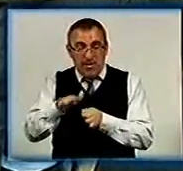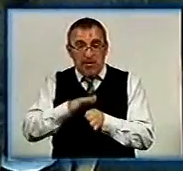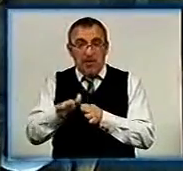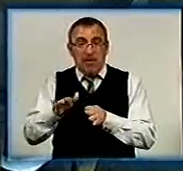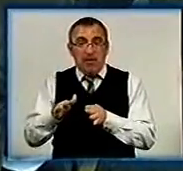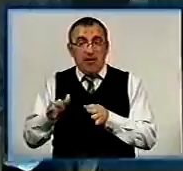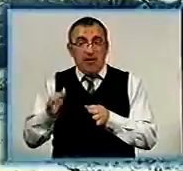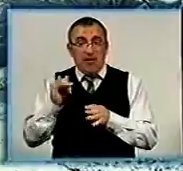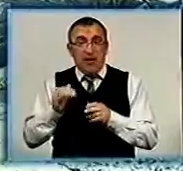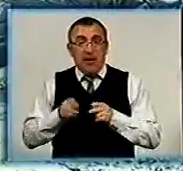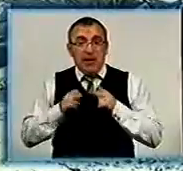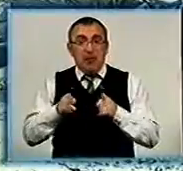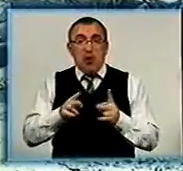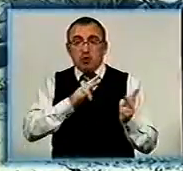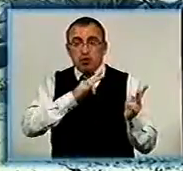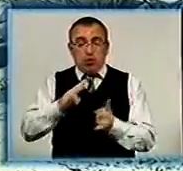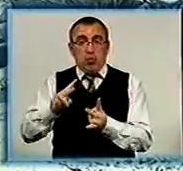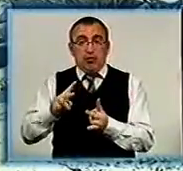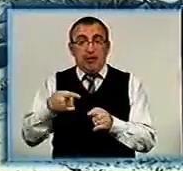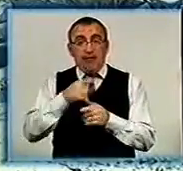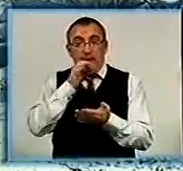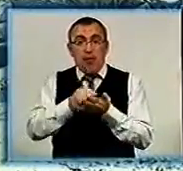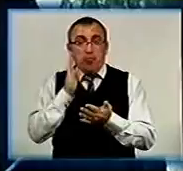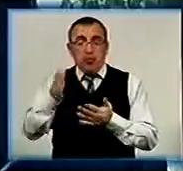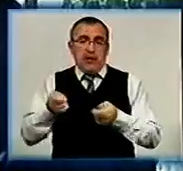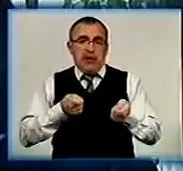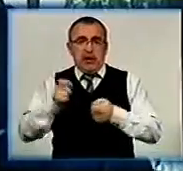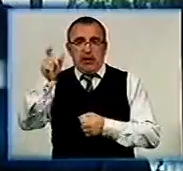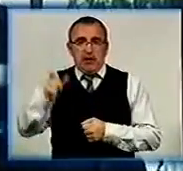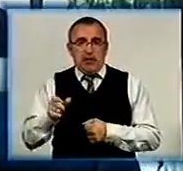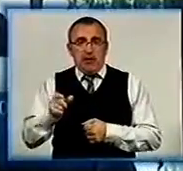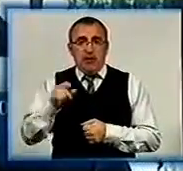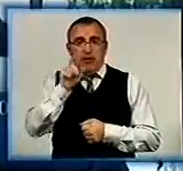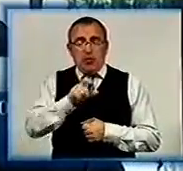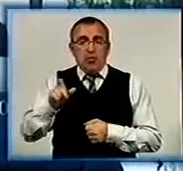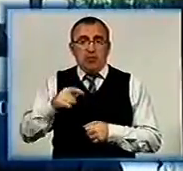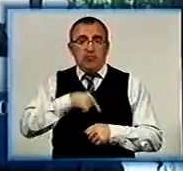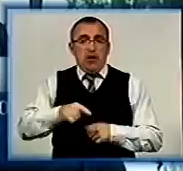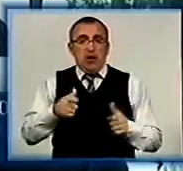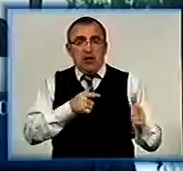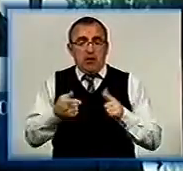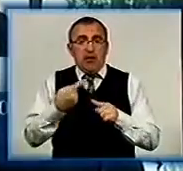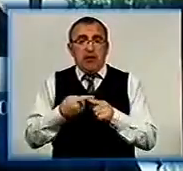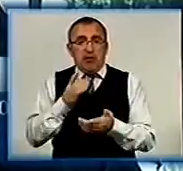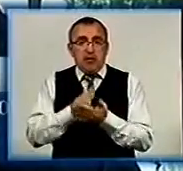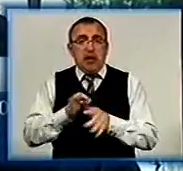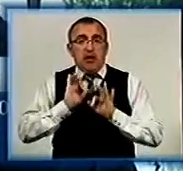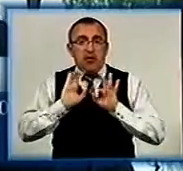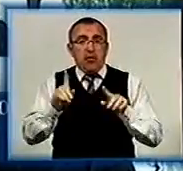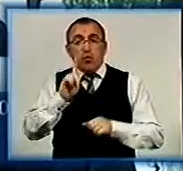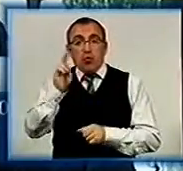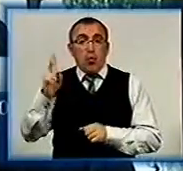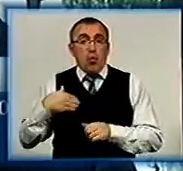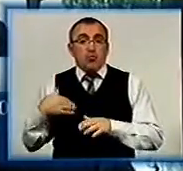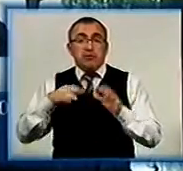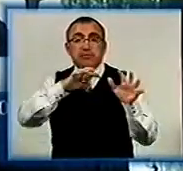його на підприємство – кримінальний злочин. Відповідати за це має керівник. Люди настроєні, бачите, що є така інформація, що хтось